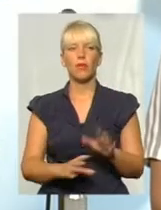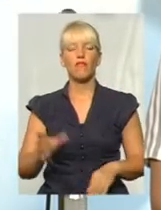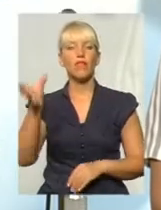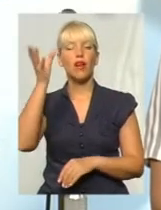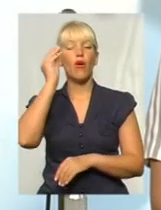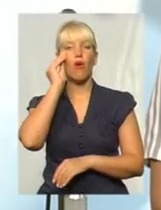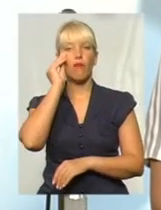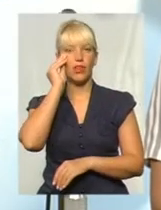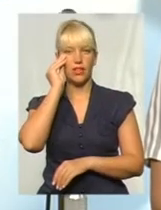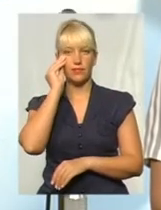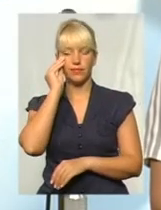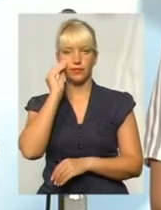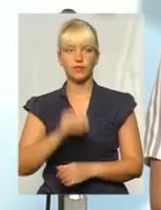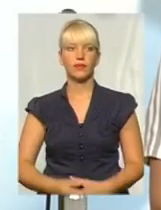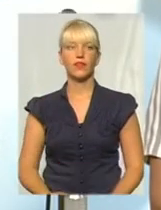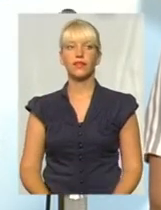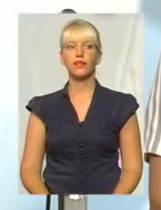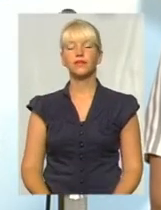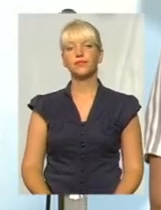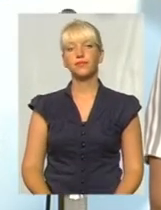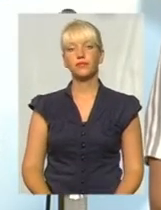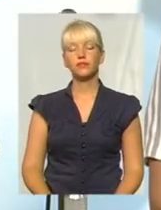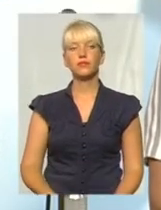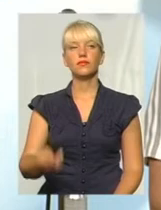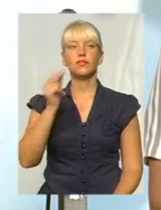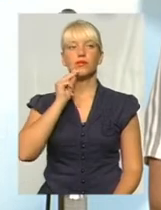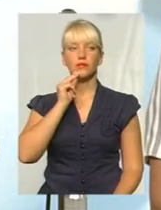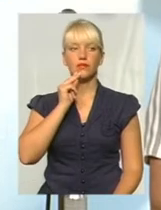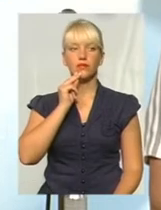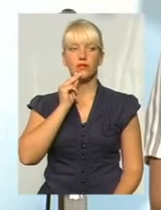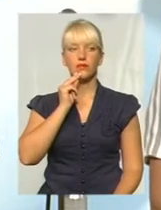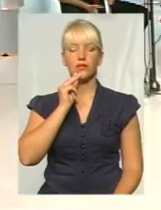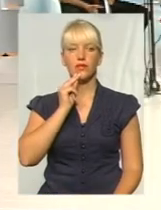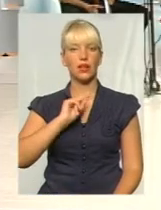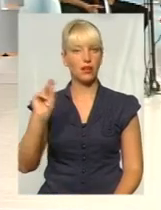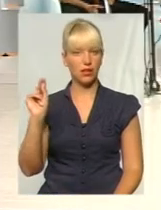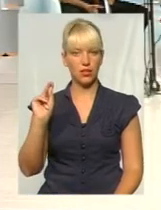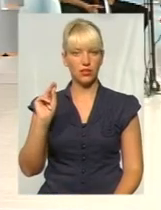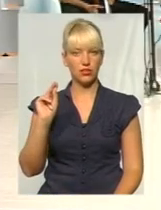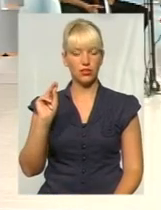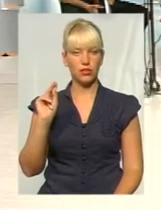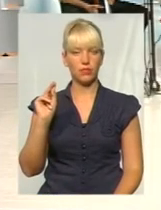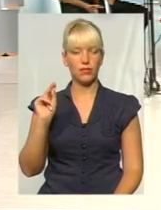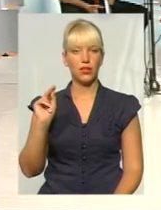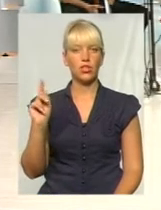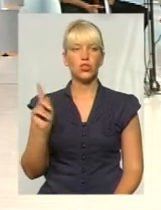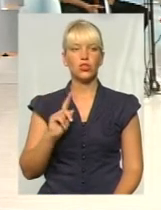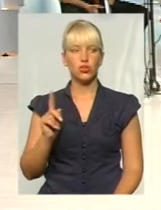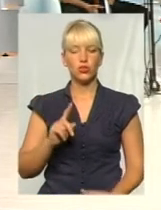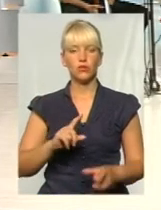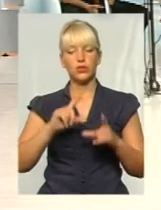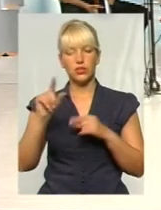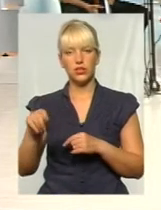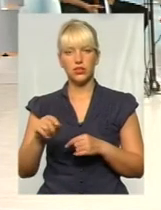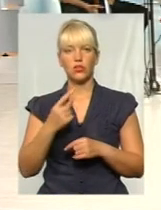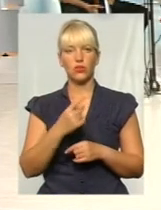для того, щоб дістатися з одного